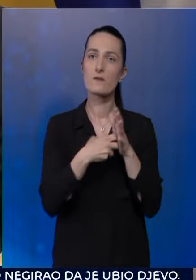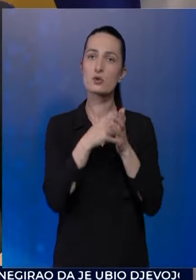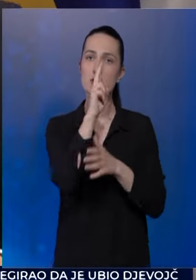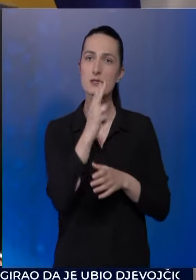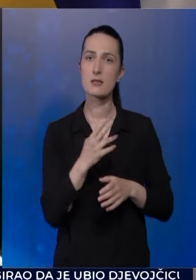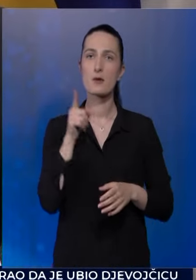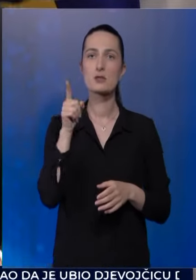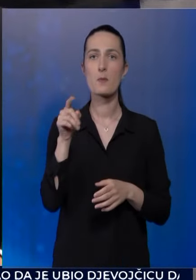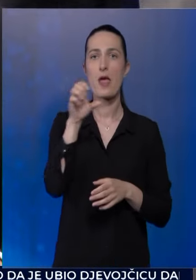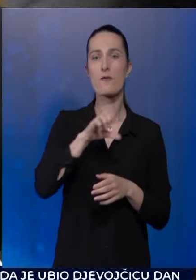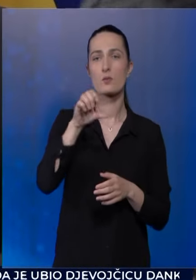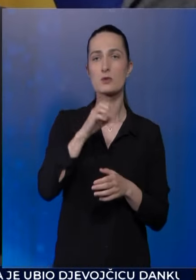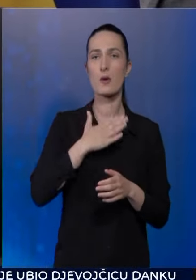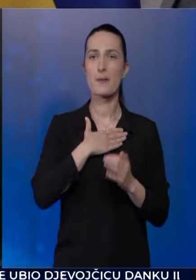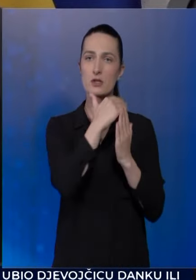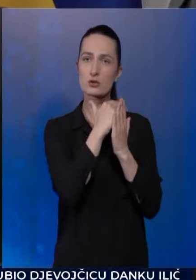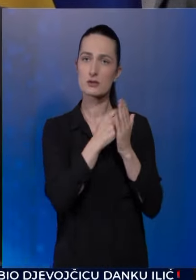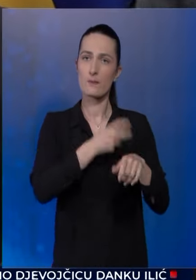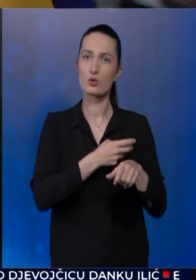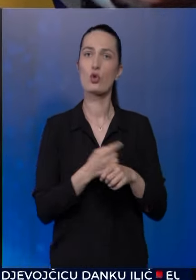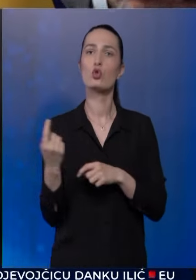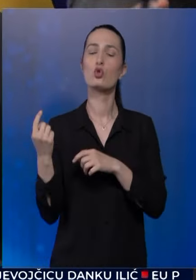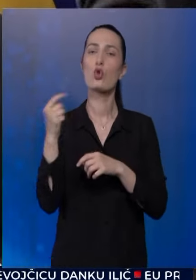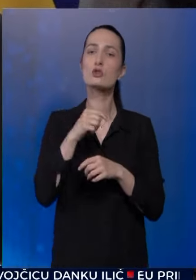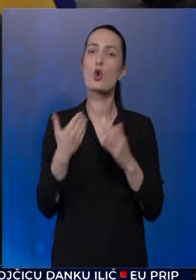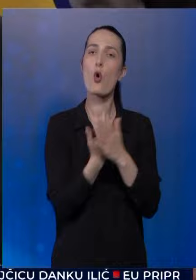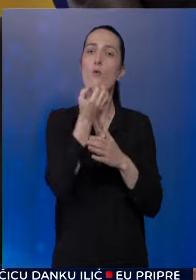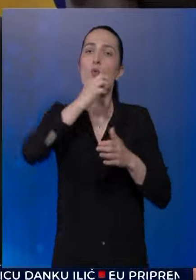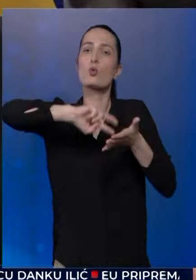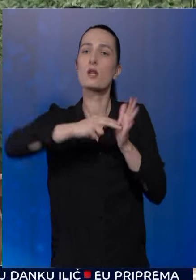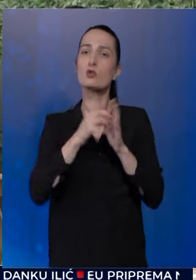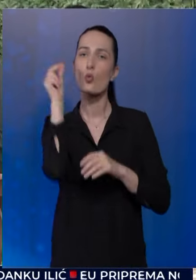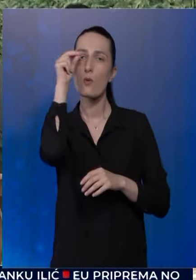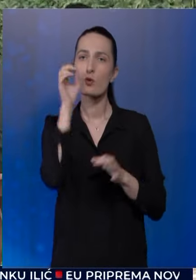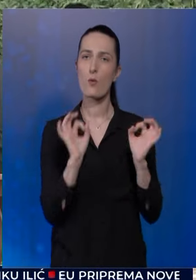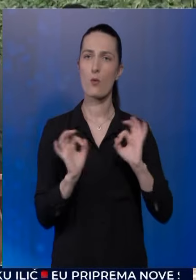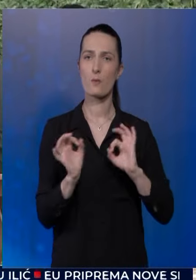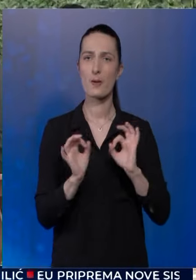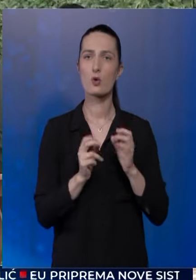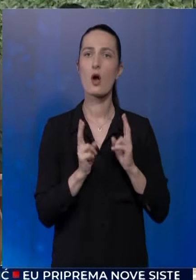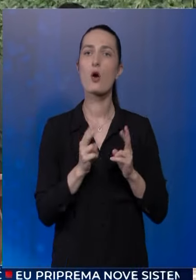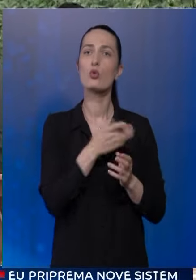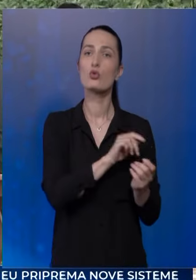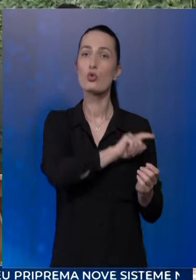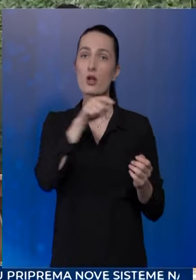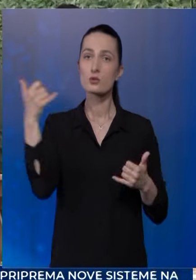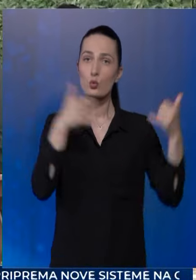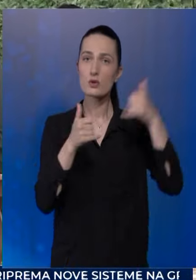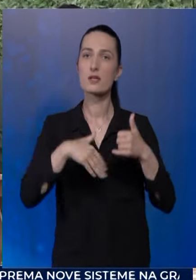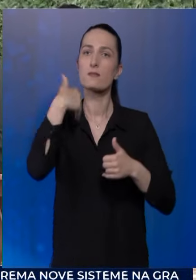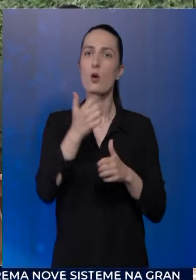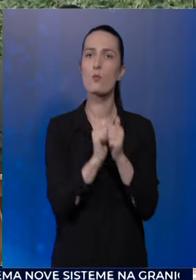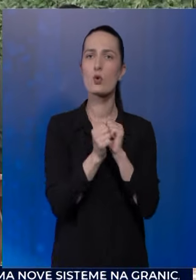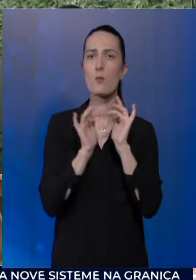sistema sa onim evropskim našoj zemlji donosi bolju tehničku i obrazovnu opremljenost kako kod dolaska turista, tako i u borbi